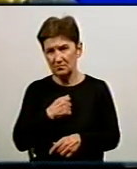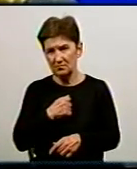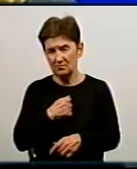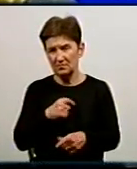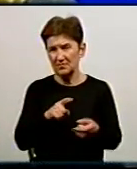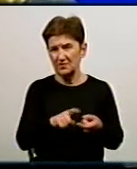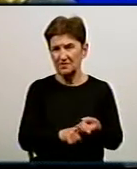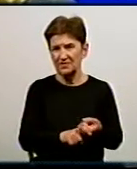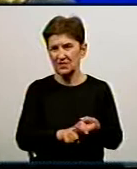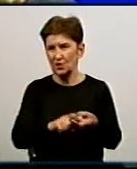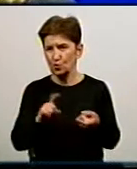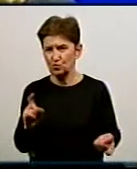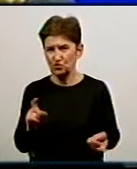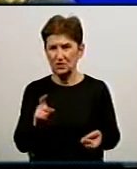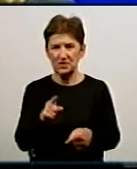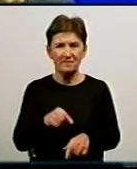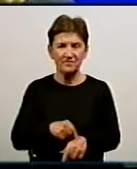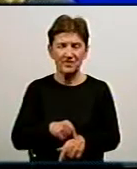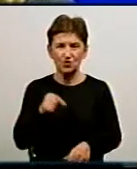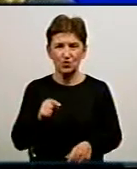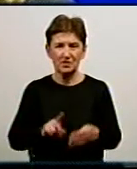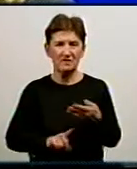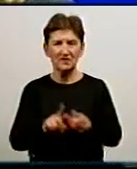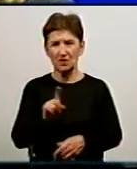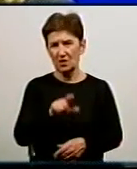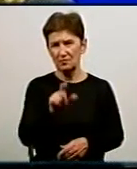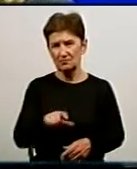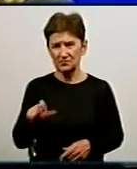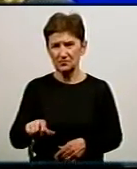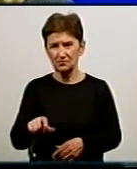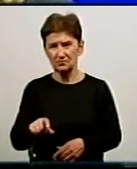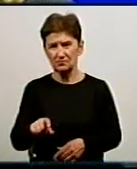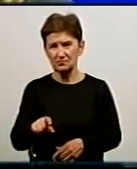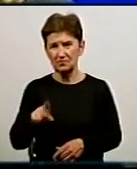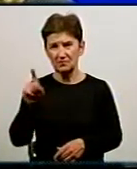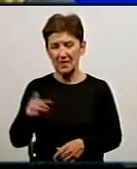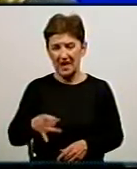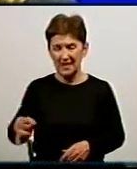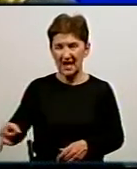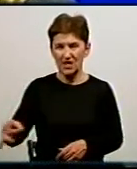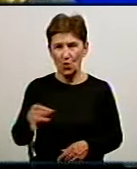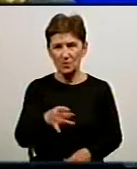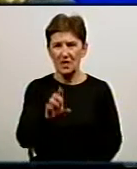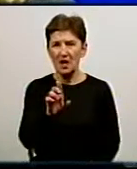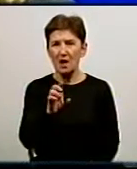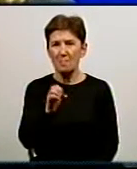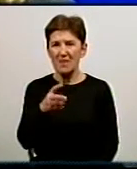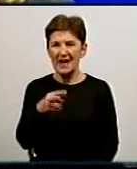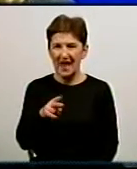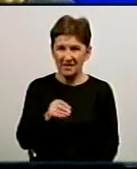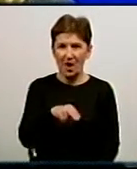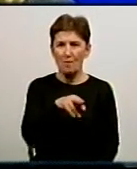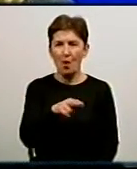Відключення від водопостачання відчули спочатку мешканці верхніх поверхів, райони Чорьомишки-Біляєва. На Попова, Жадова